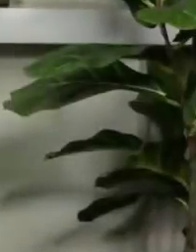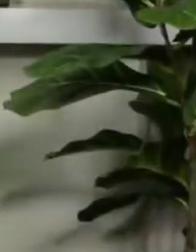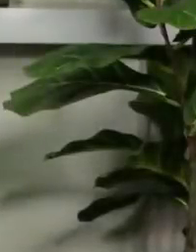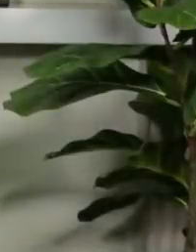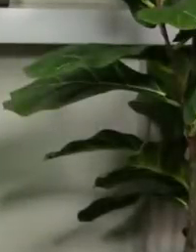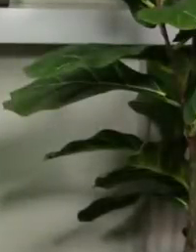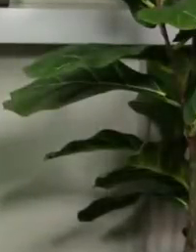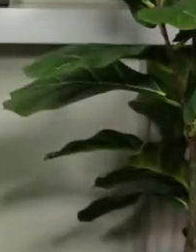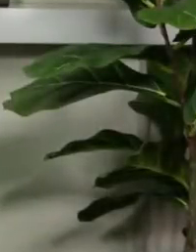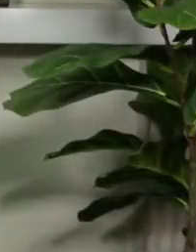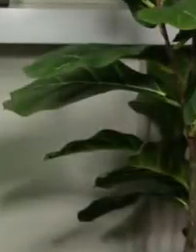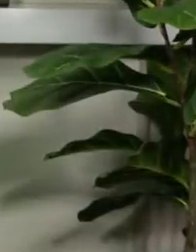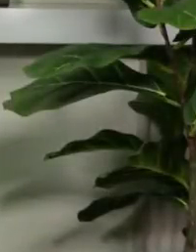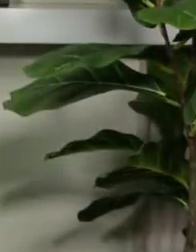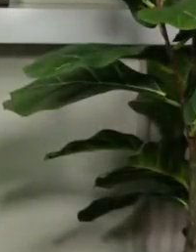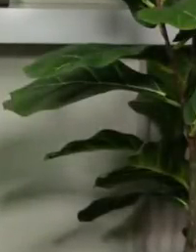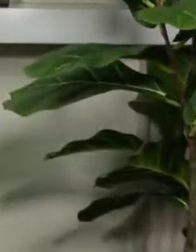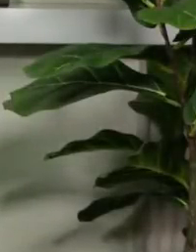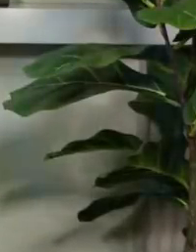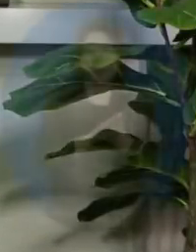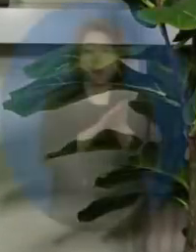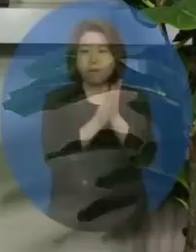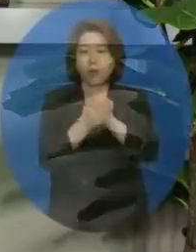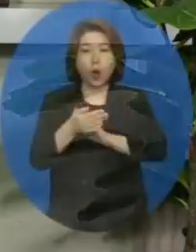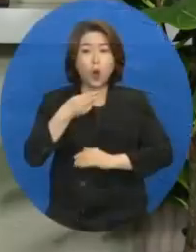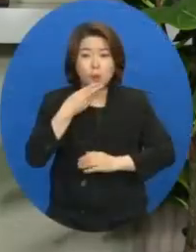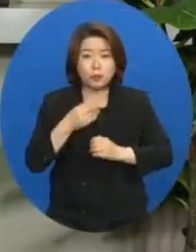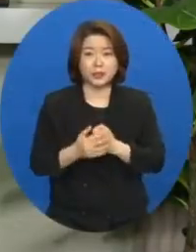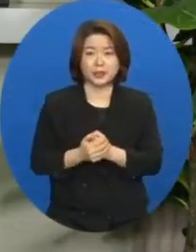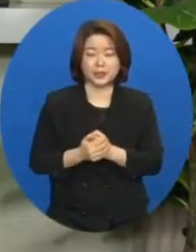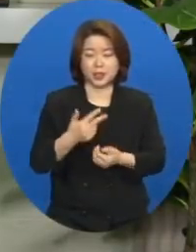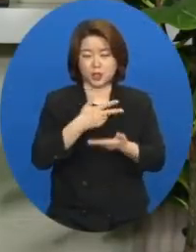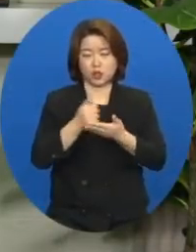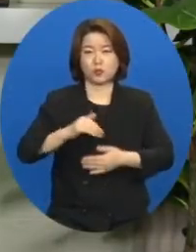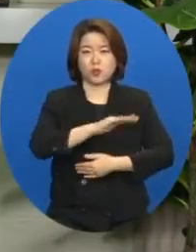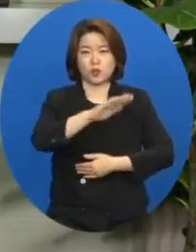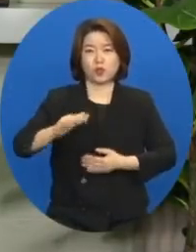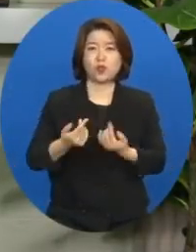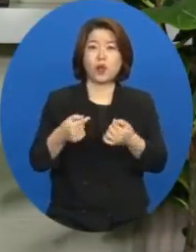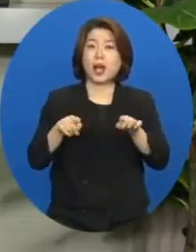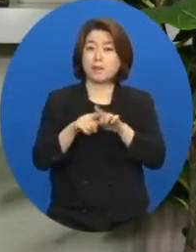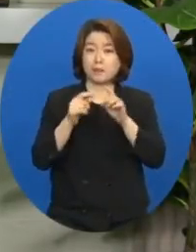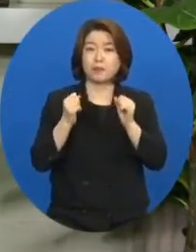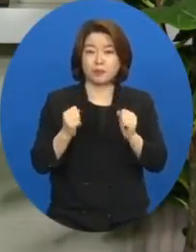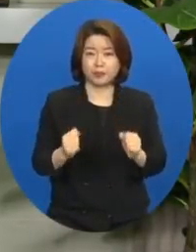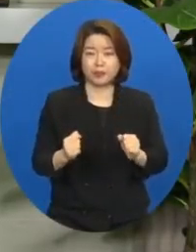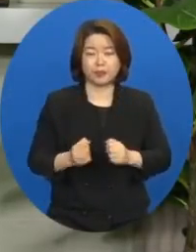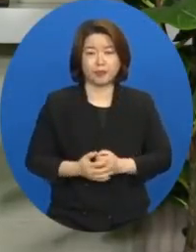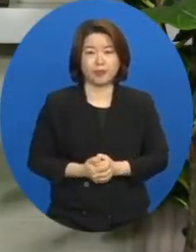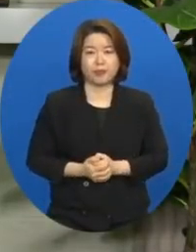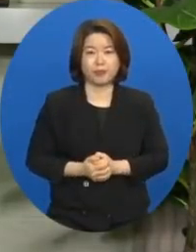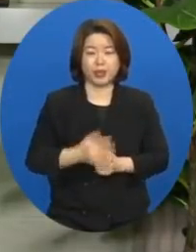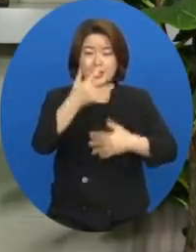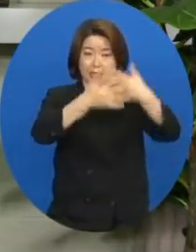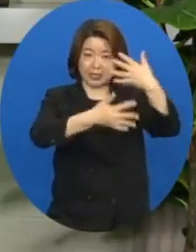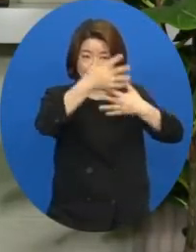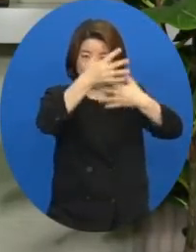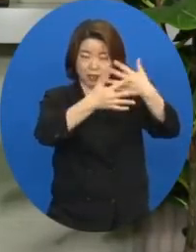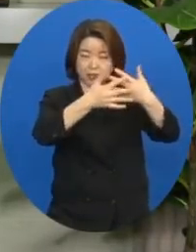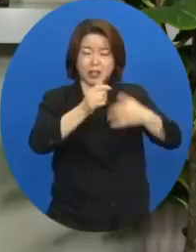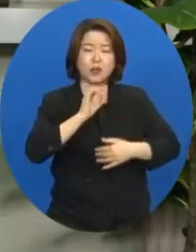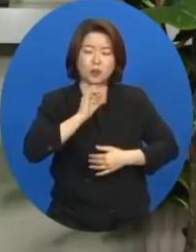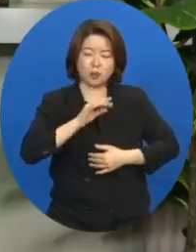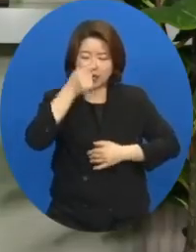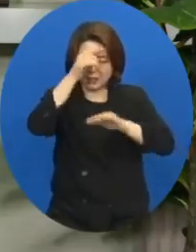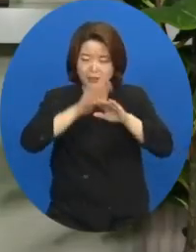안녕하세요. 오늘도 변함없이 주님은 우리와 함께 하십니다. 영상으로만 예배를